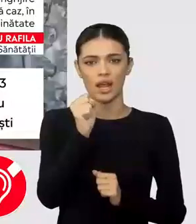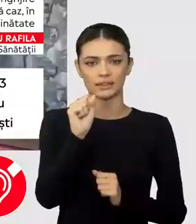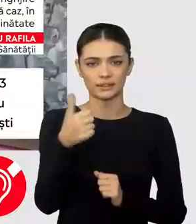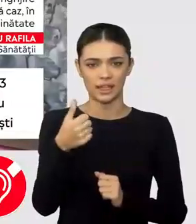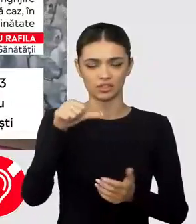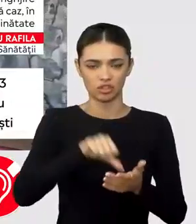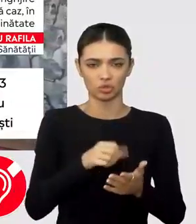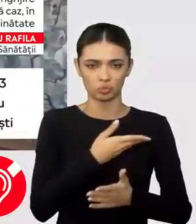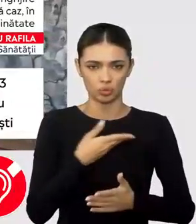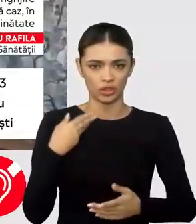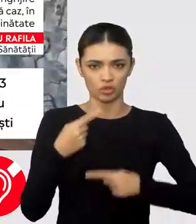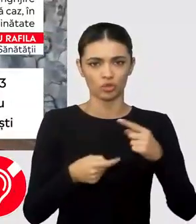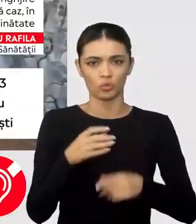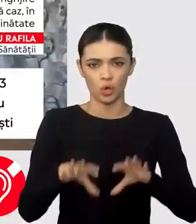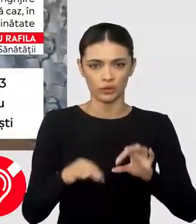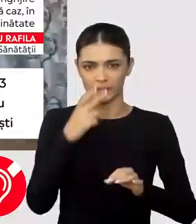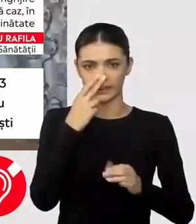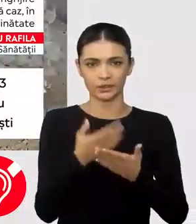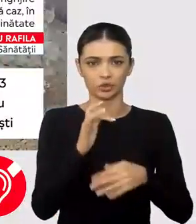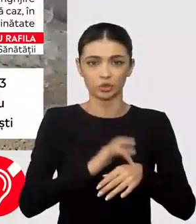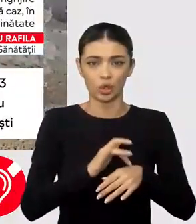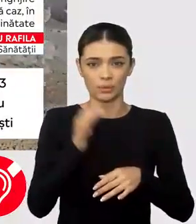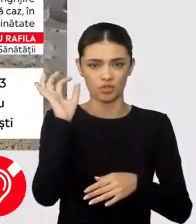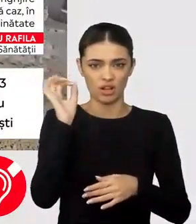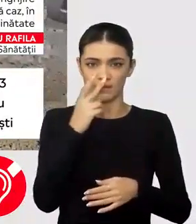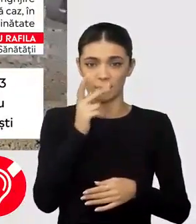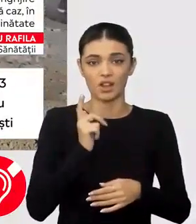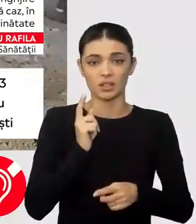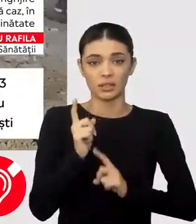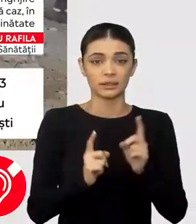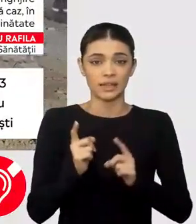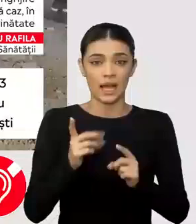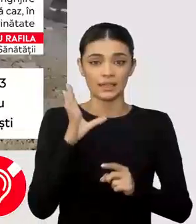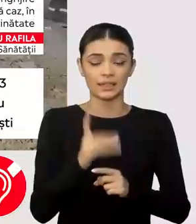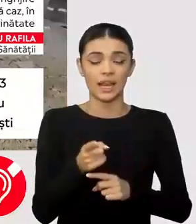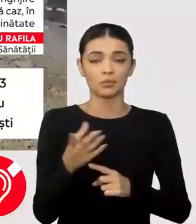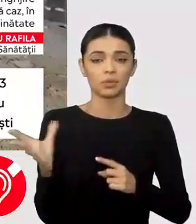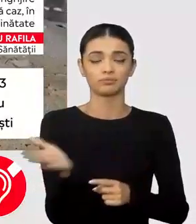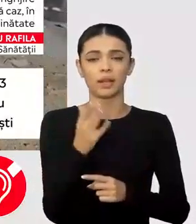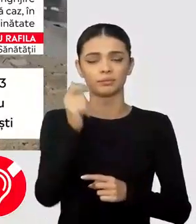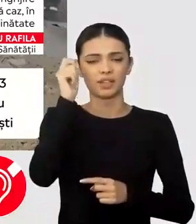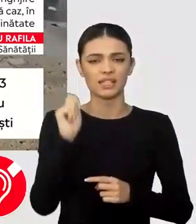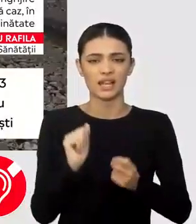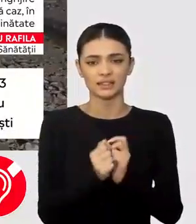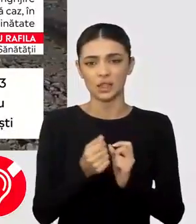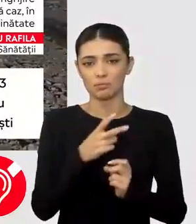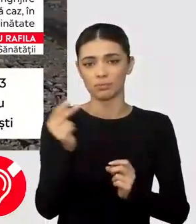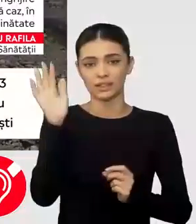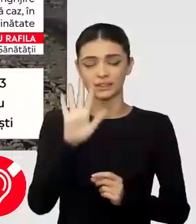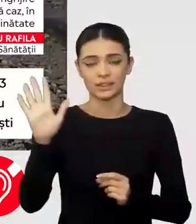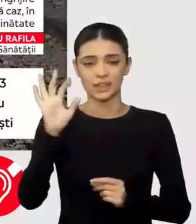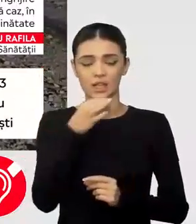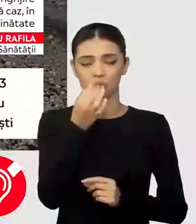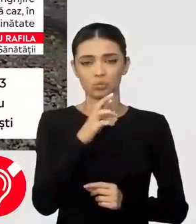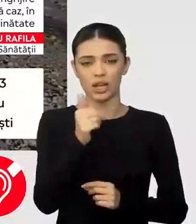Froeasca din Capitală. După consultul cu echipa medicală de specialitate, se va lua o decizie de îngrijire în țară, sau după caz